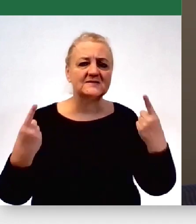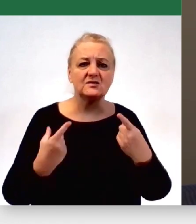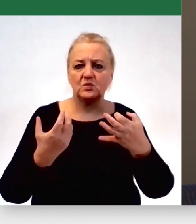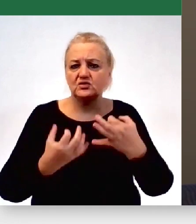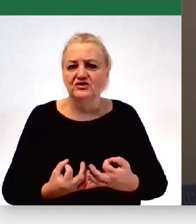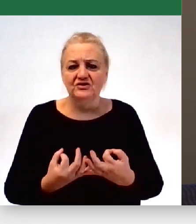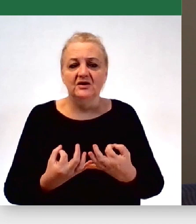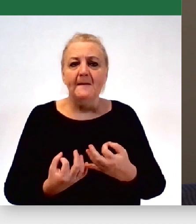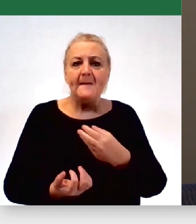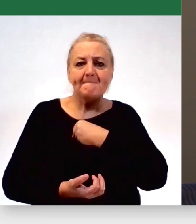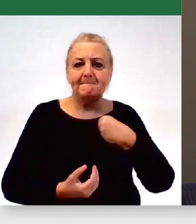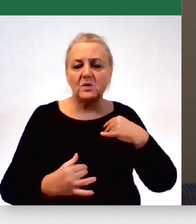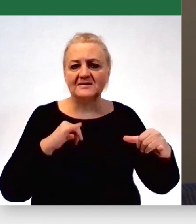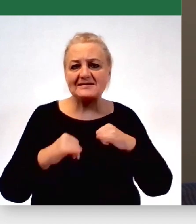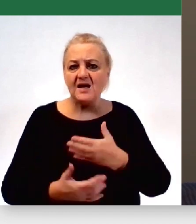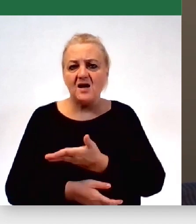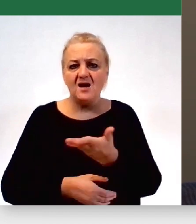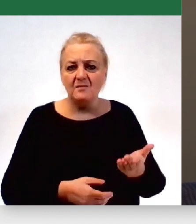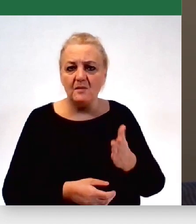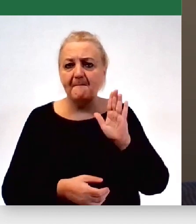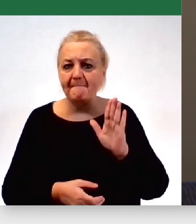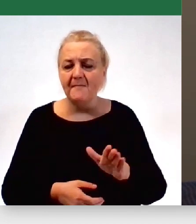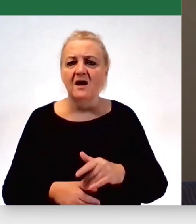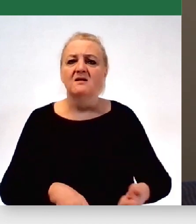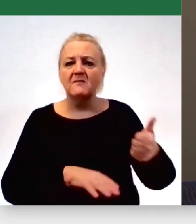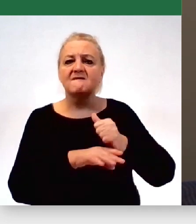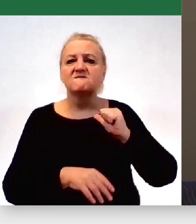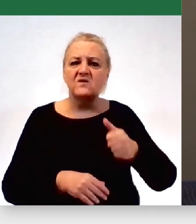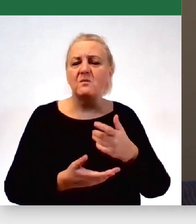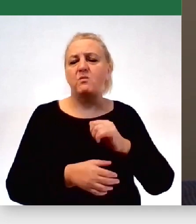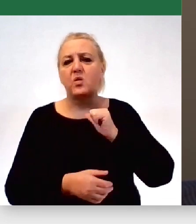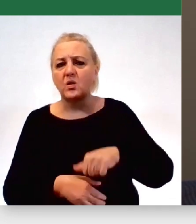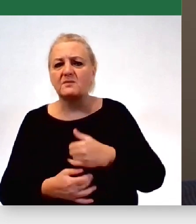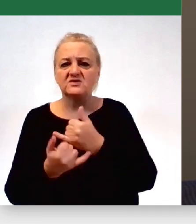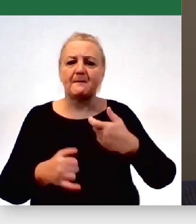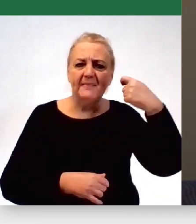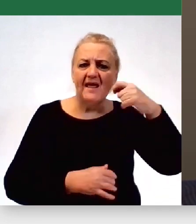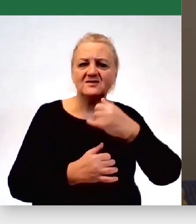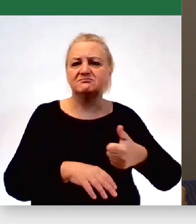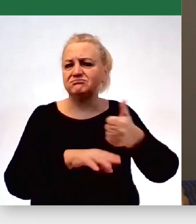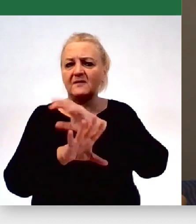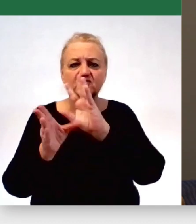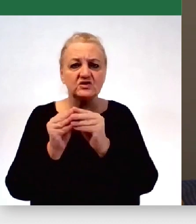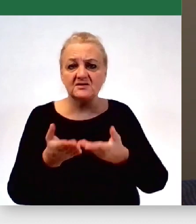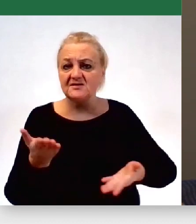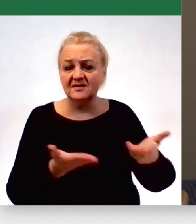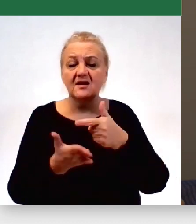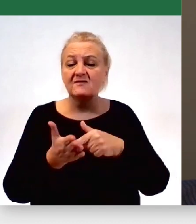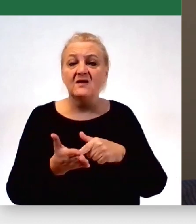polskie samorządowcy, wszyscy wójtowie, burmistrzowie, prezydenci, którzy stoją na czele tych